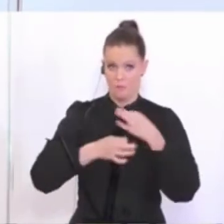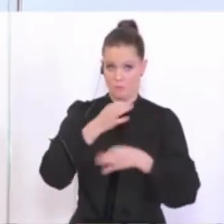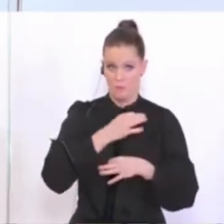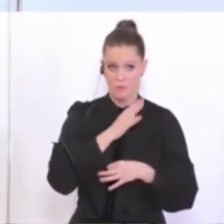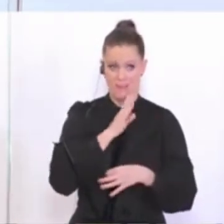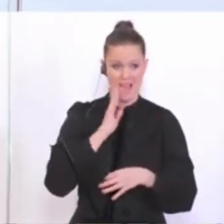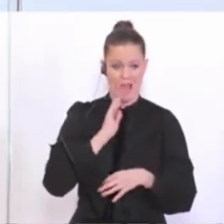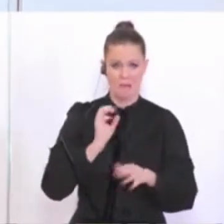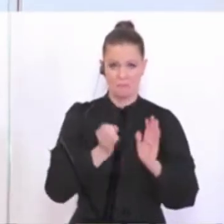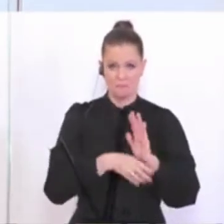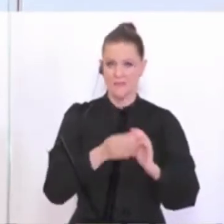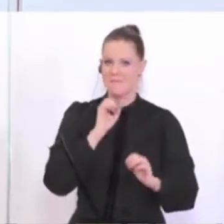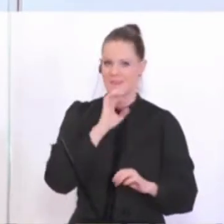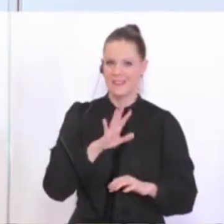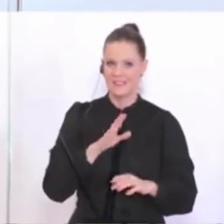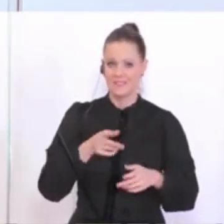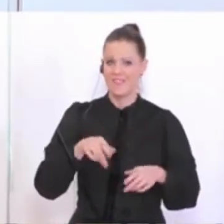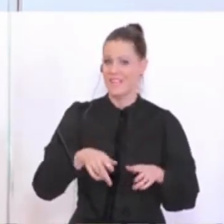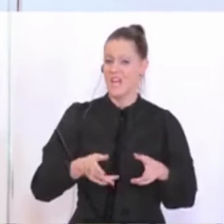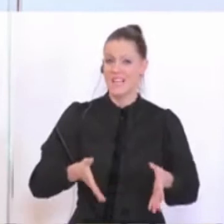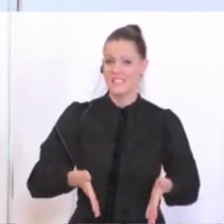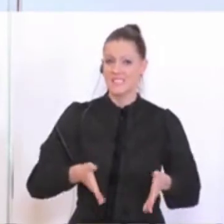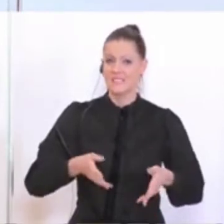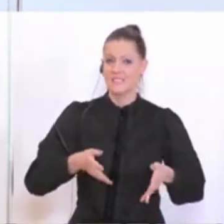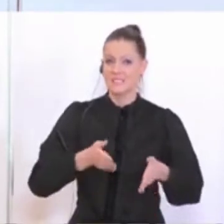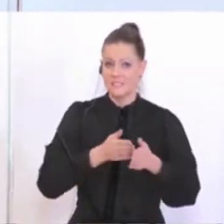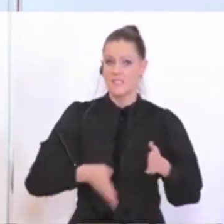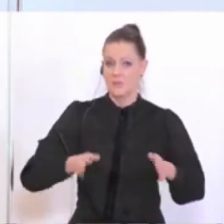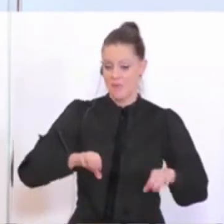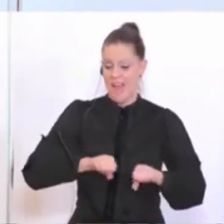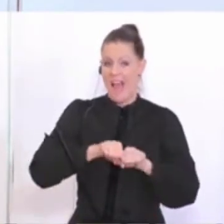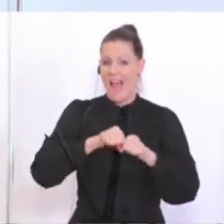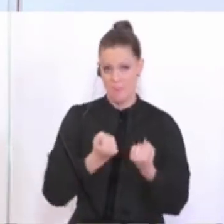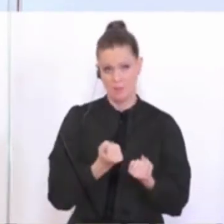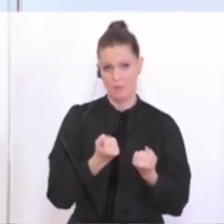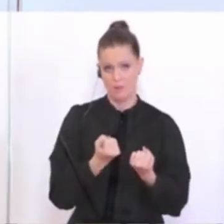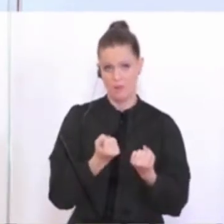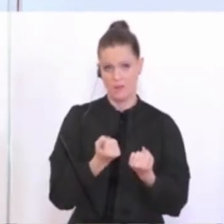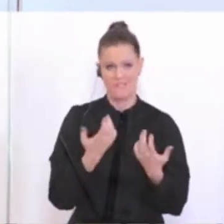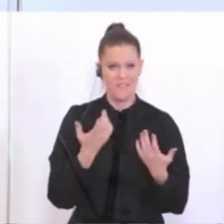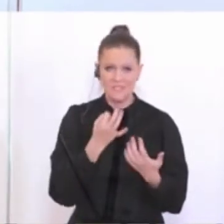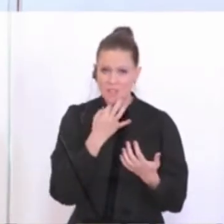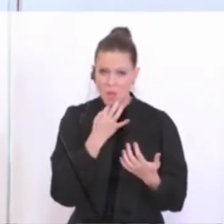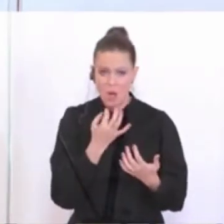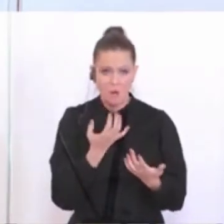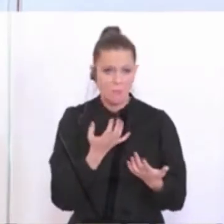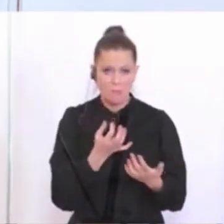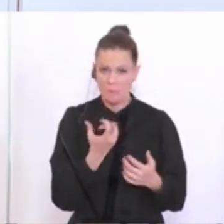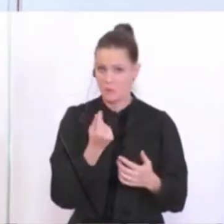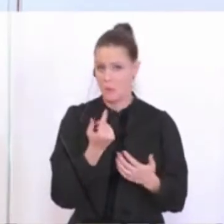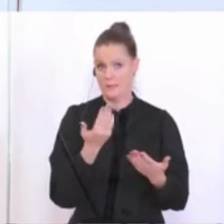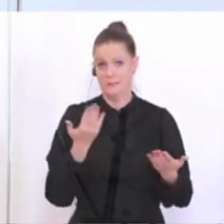nicht verheimlichen, die Saison abgebrochen wird, was das immer juristisch heißt, im Innerfußballbetriebe.